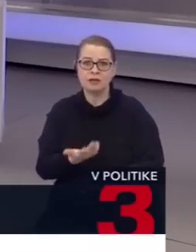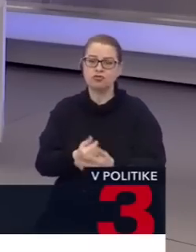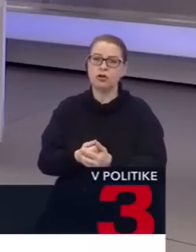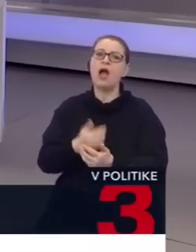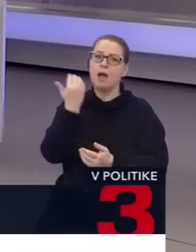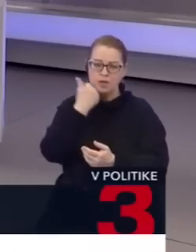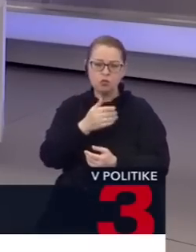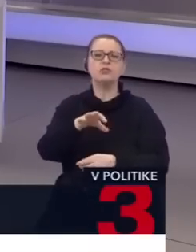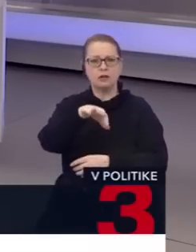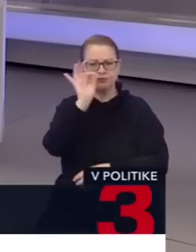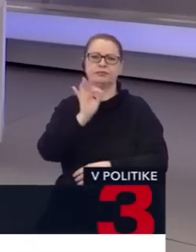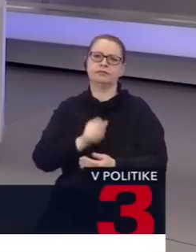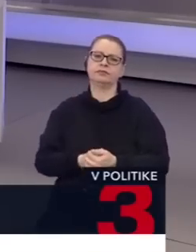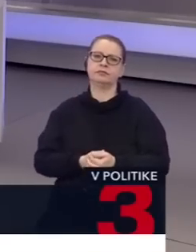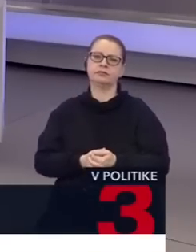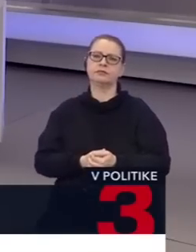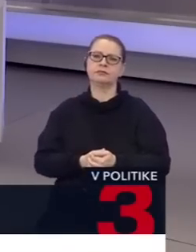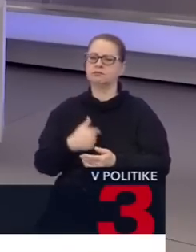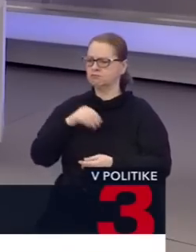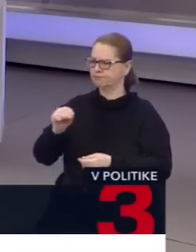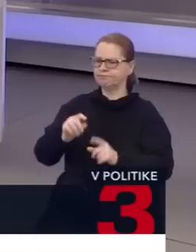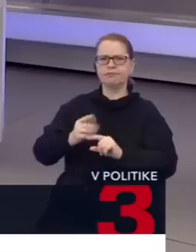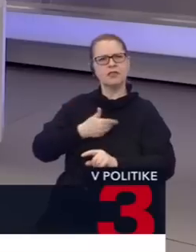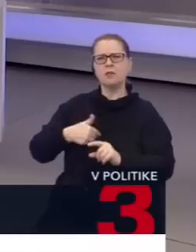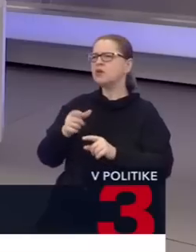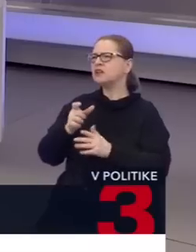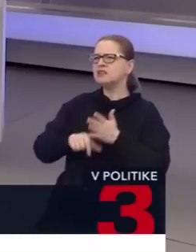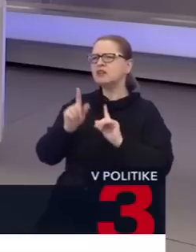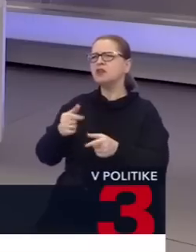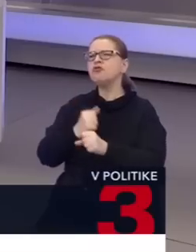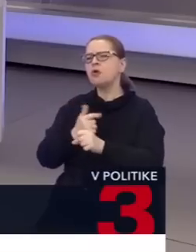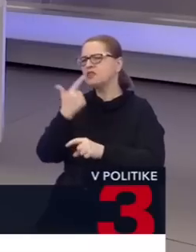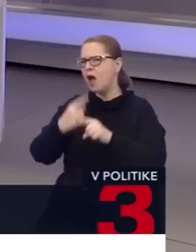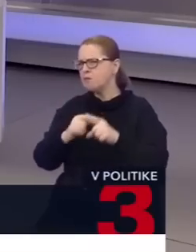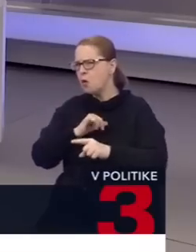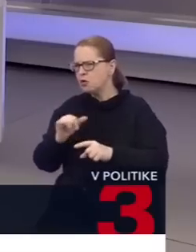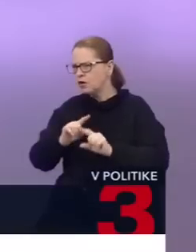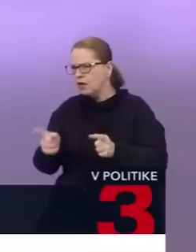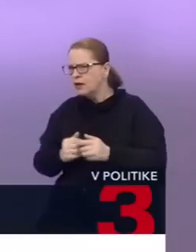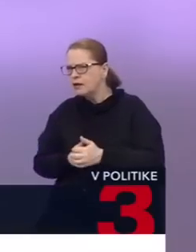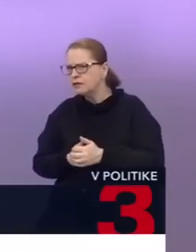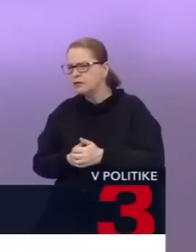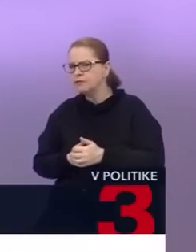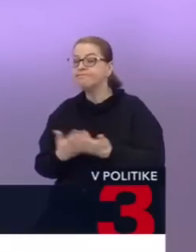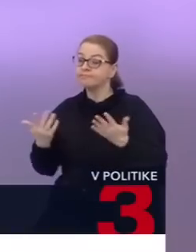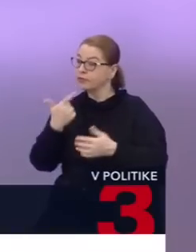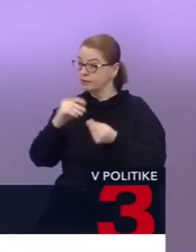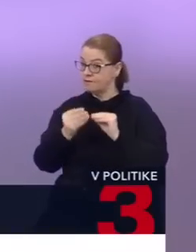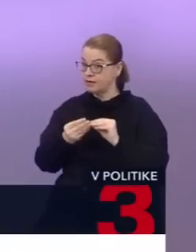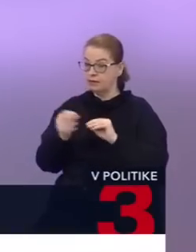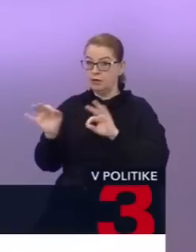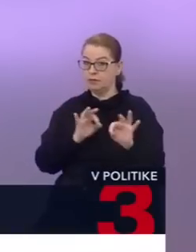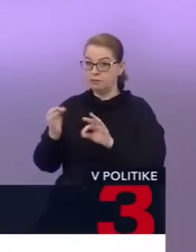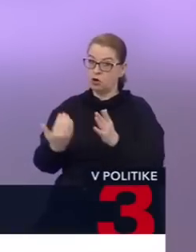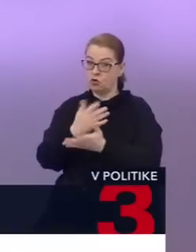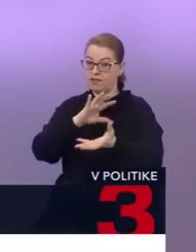šancu vo voľba. Spýtam sa inak, čo robili demokratické strany posledného dva a pol roka? No, dve veci. jednak pripravovali dôležité